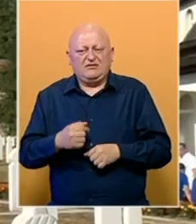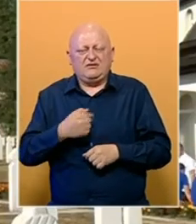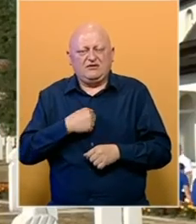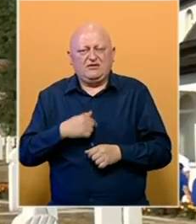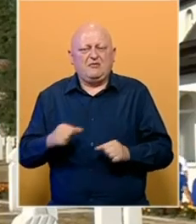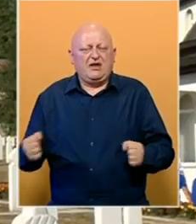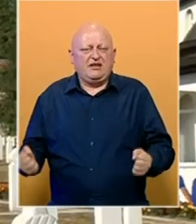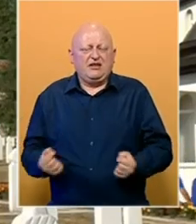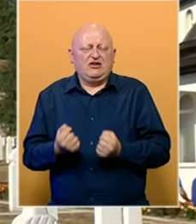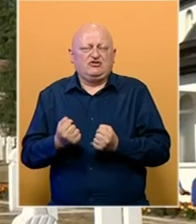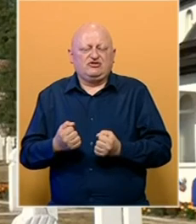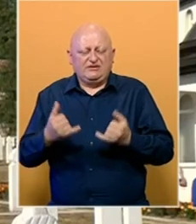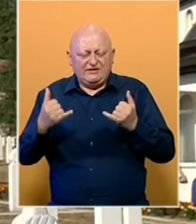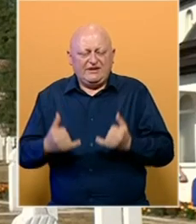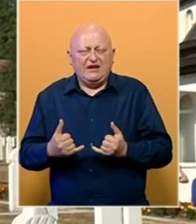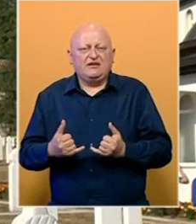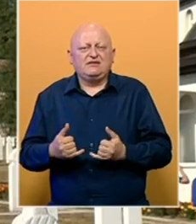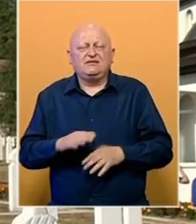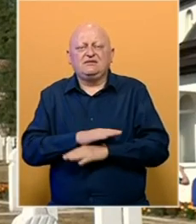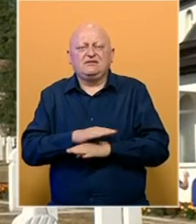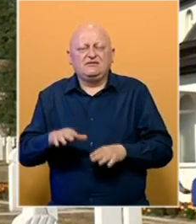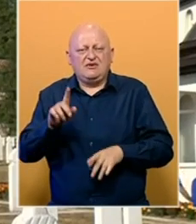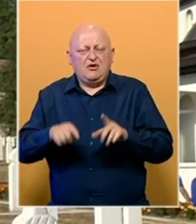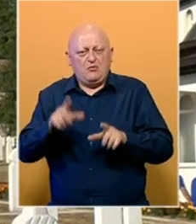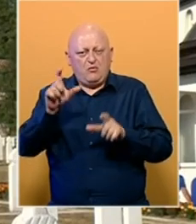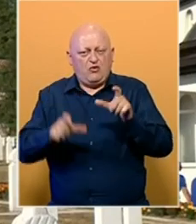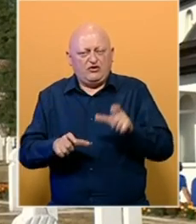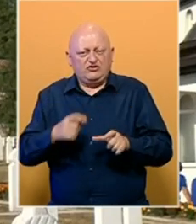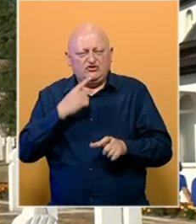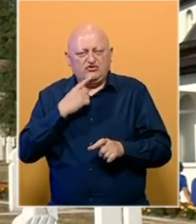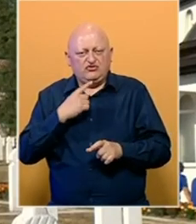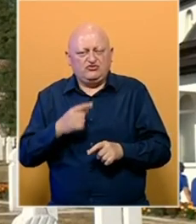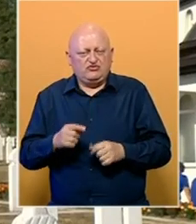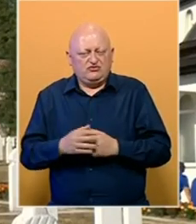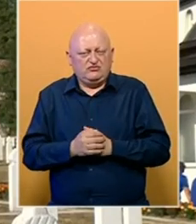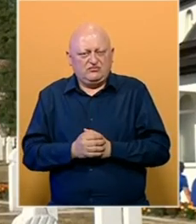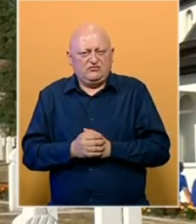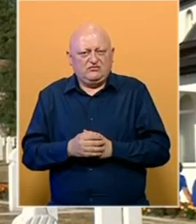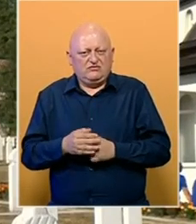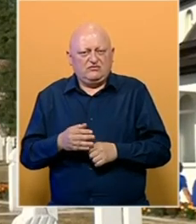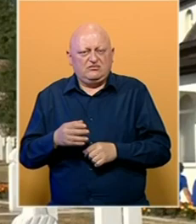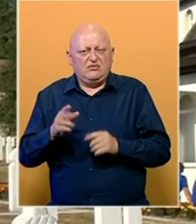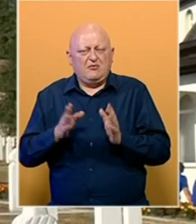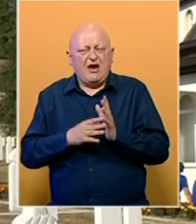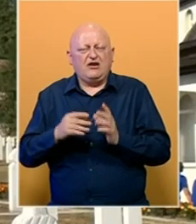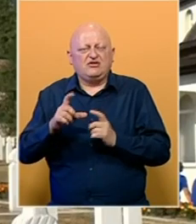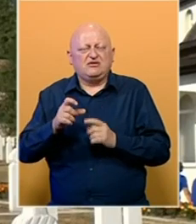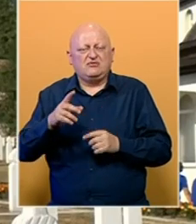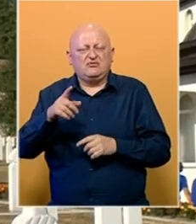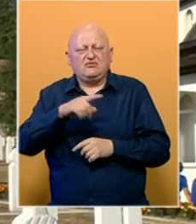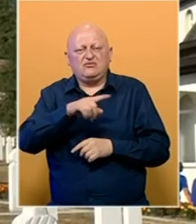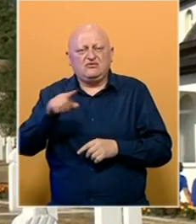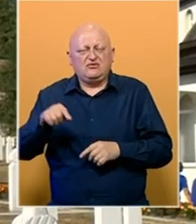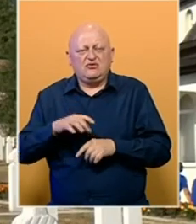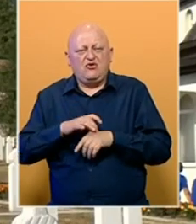zaista teško da ni danas, sem pojedinošno što su osudili pokojnik Marku Samadžiju, da ostali u